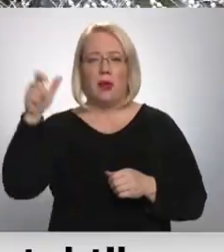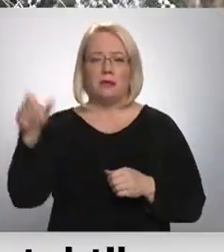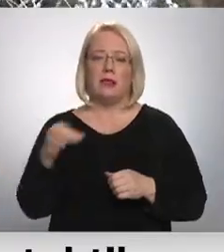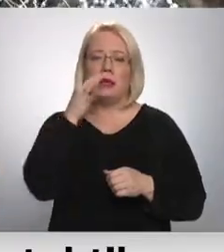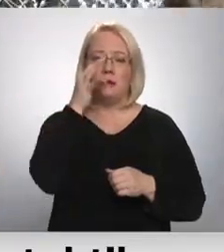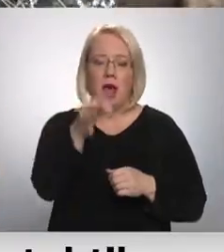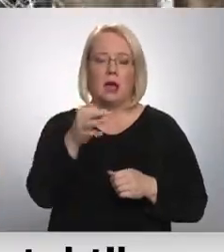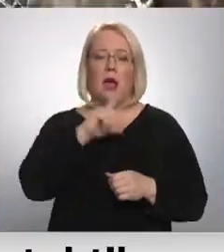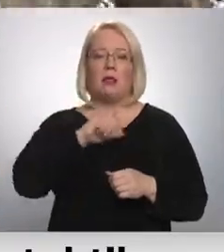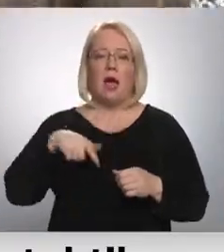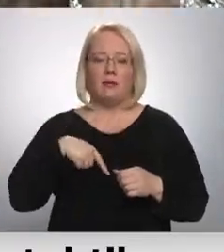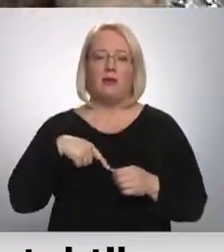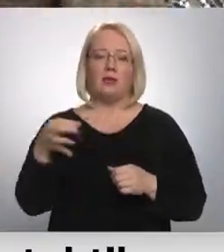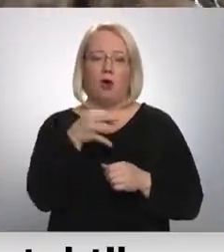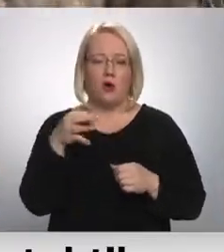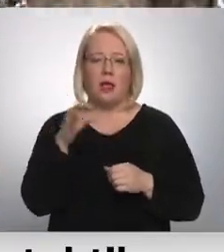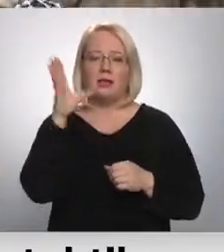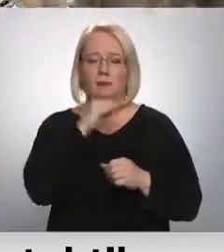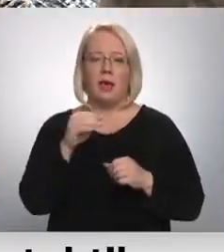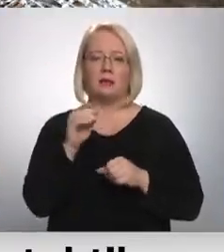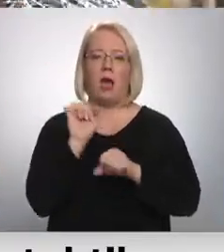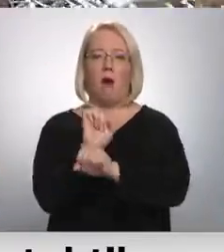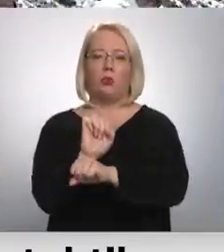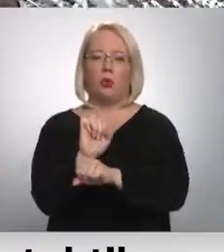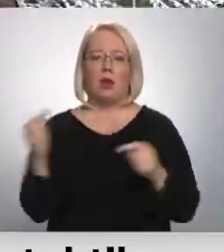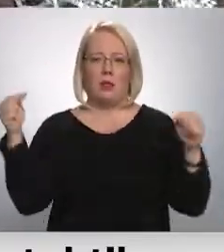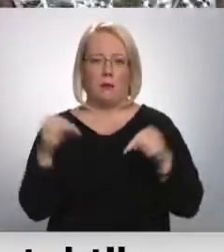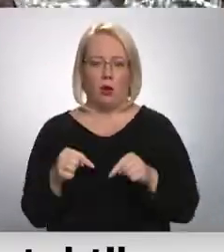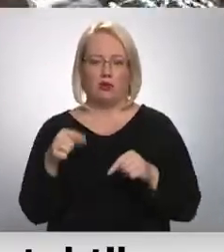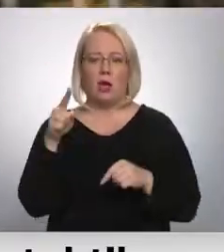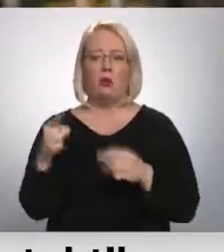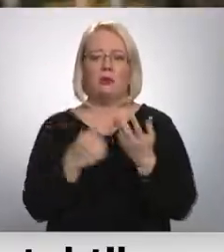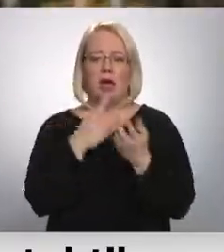Latvijas dienestis spēs atturēt migrāntu iekļūšanu valstī arī tad, ja to skaits krāsi pieaugs.